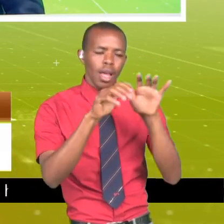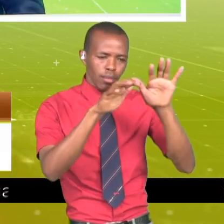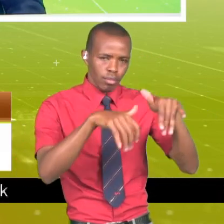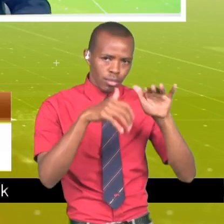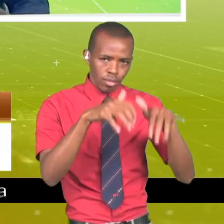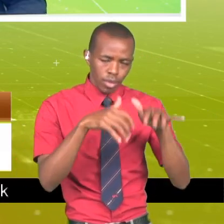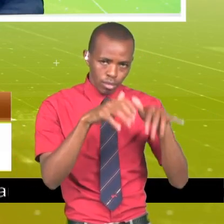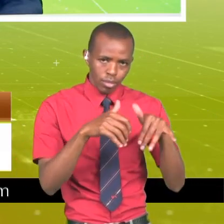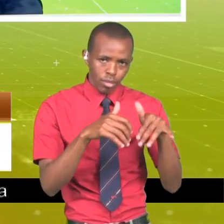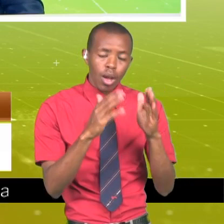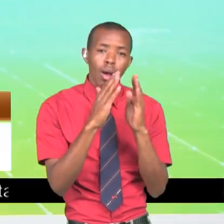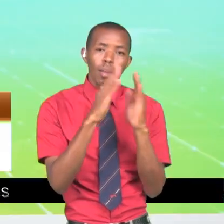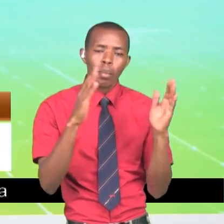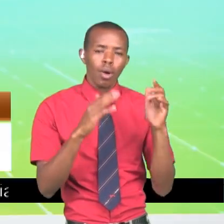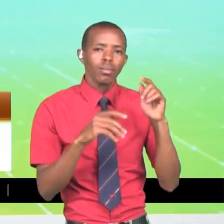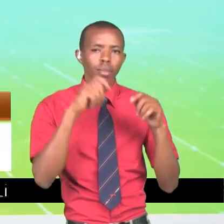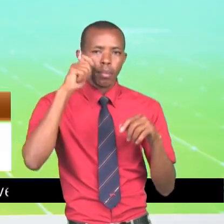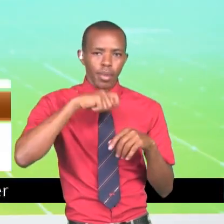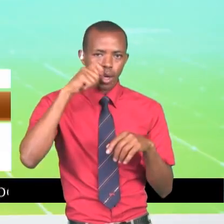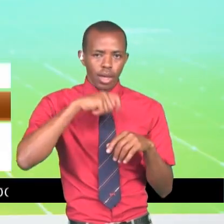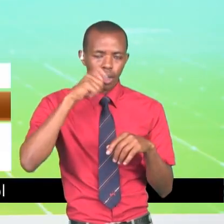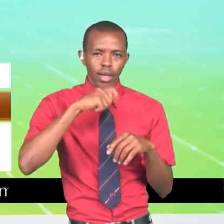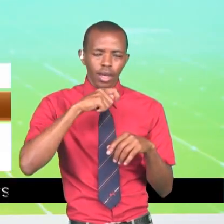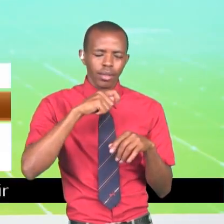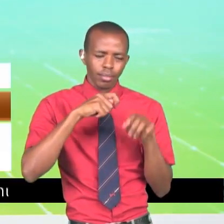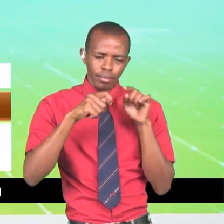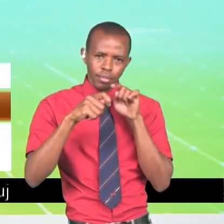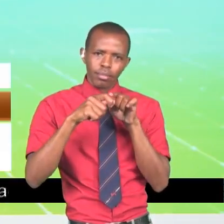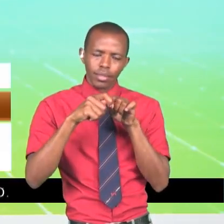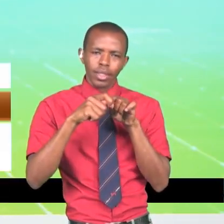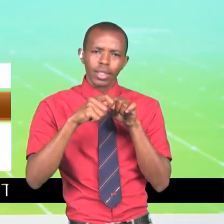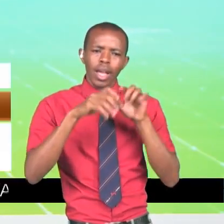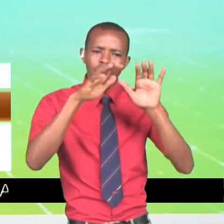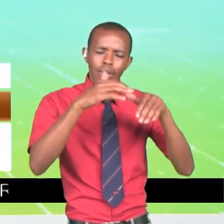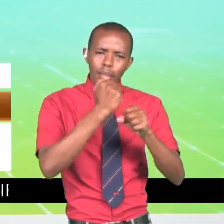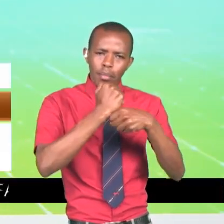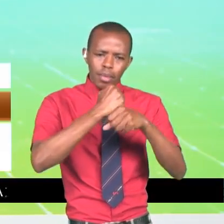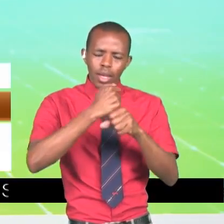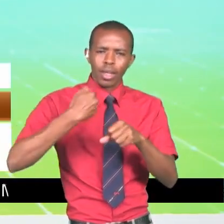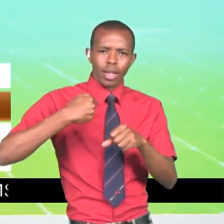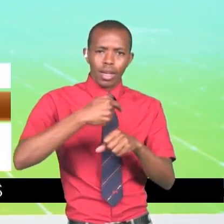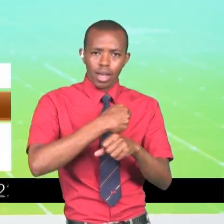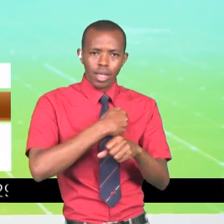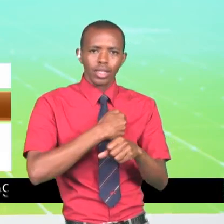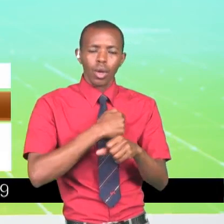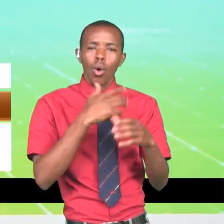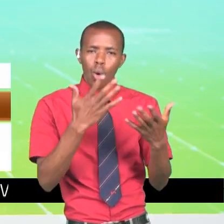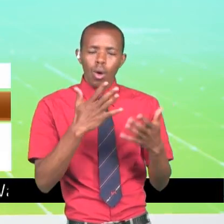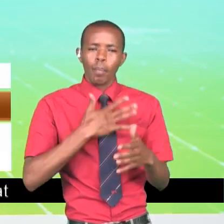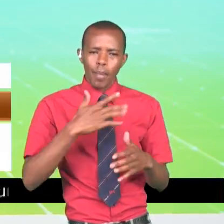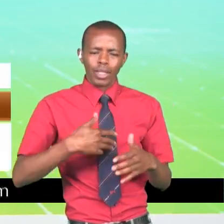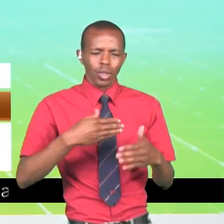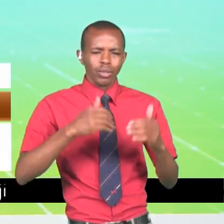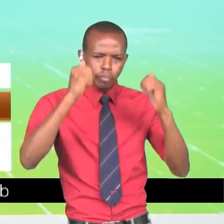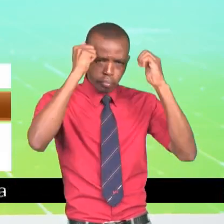sana sana kilimu cha miraha. Icho di chokile kilimu ambacho kimetufanya sisi kama mimi nikaweza kusoma